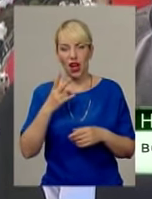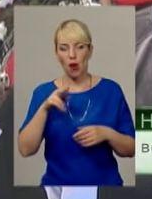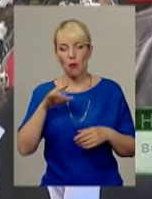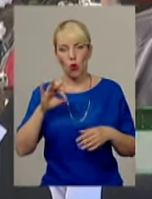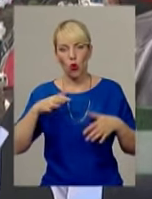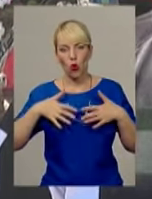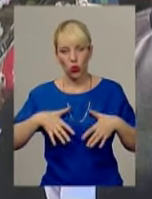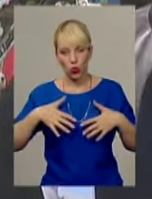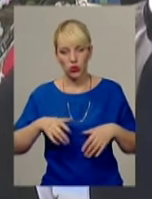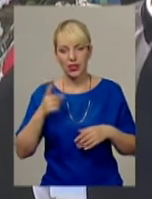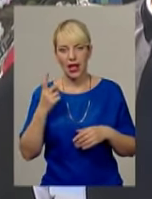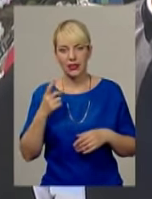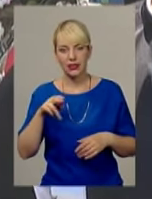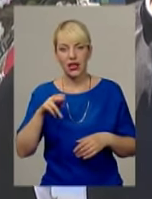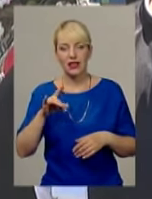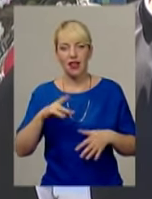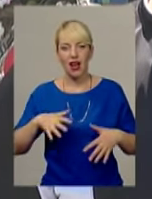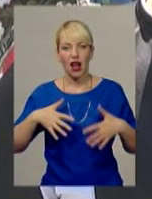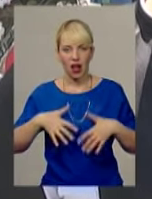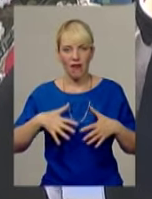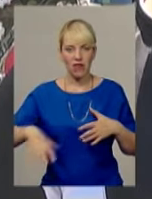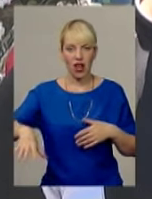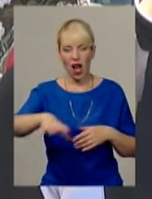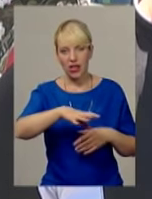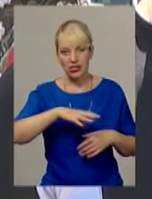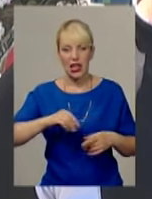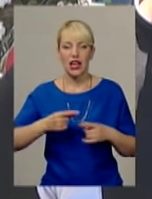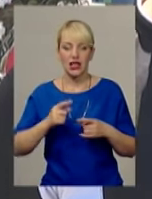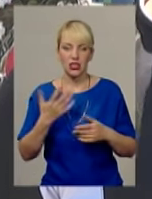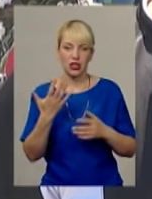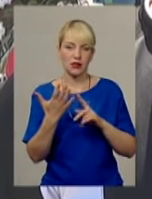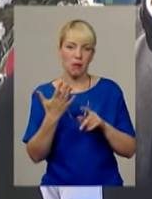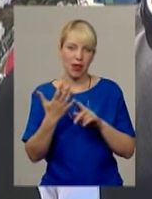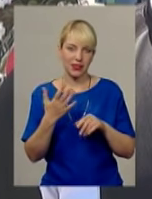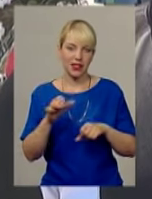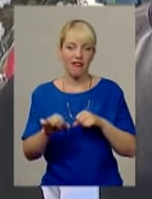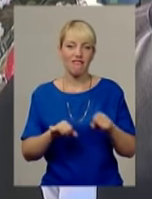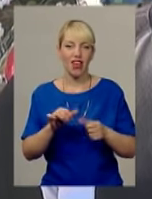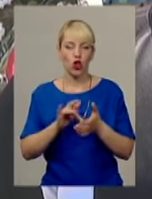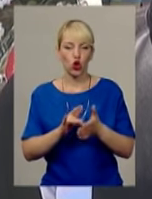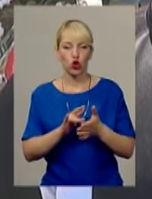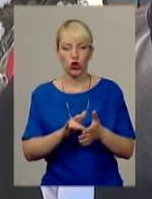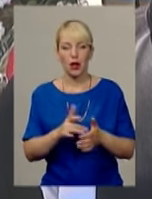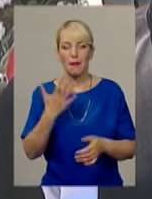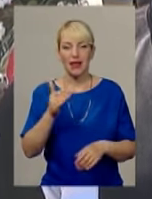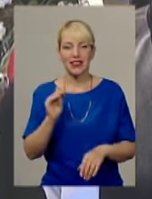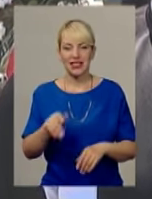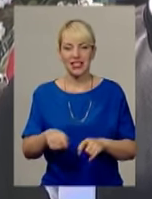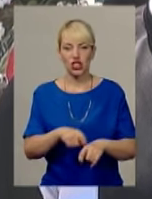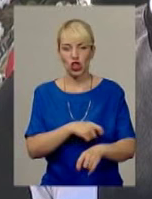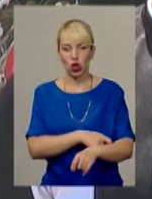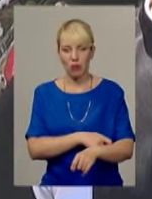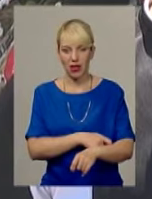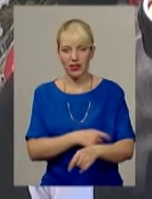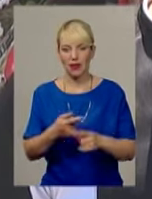Грузії і один на Кавказі, і зараз п'ятий велотур. 5 тисяч кілометрів, той же